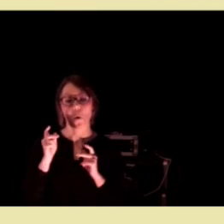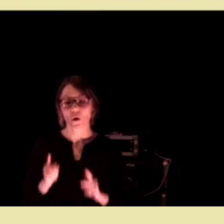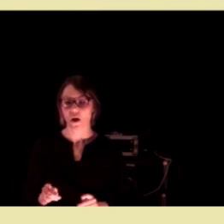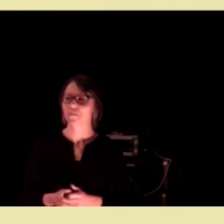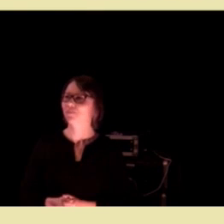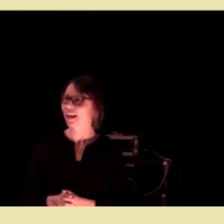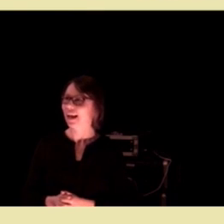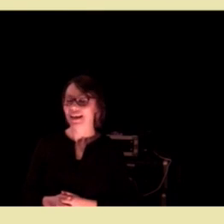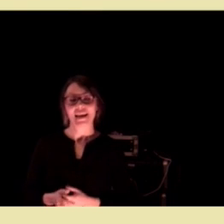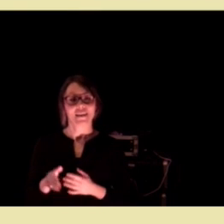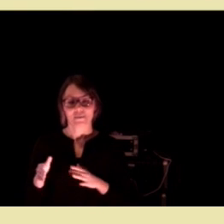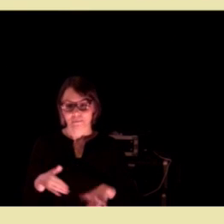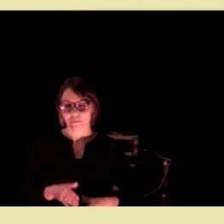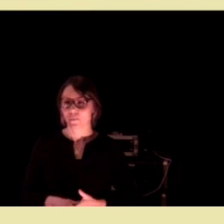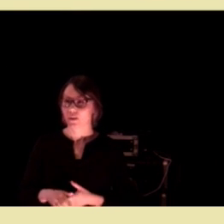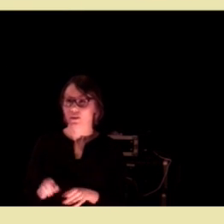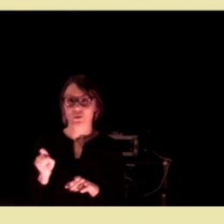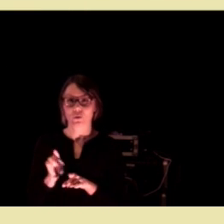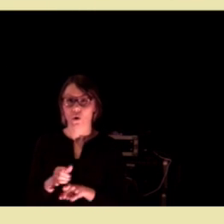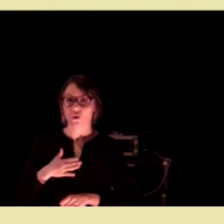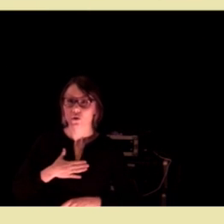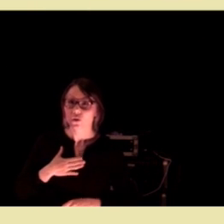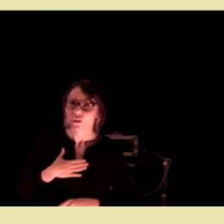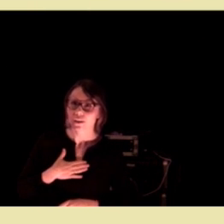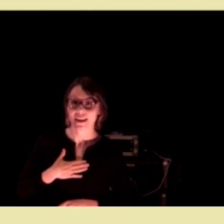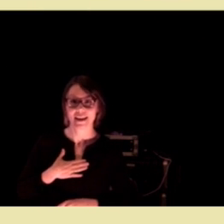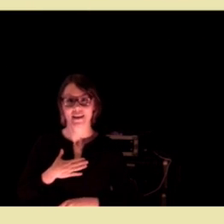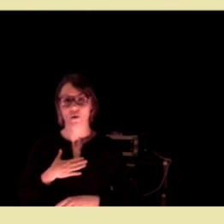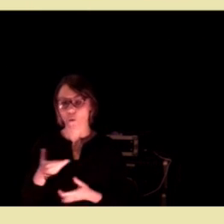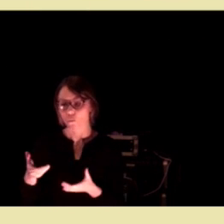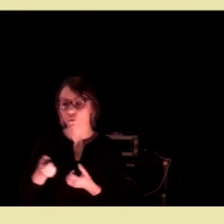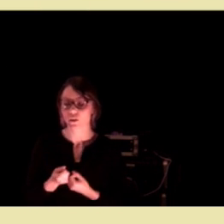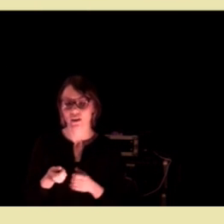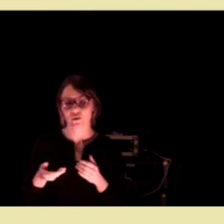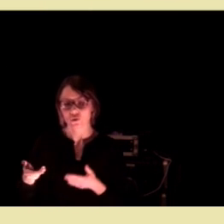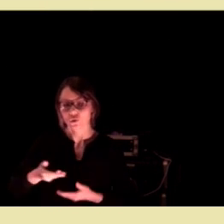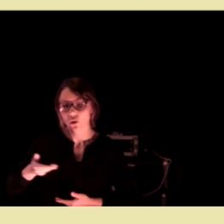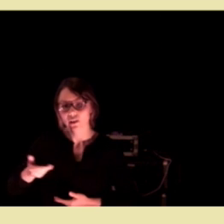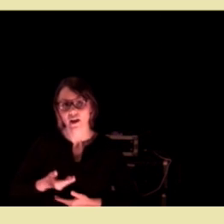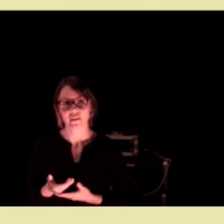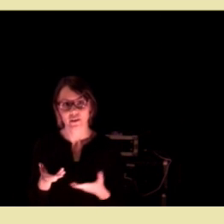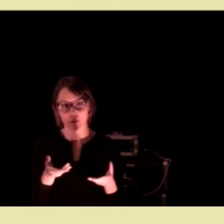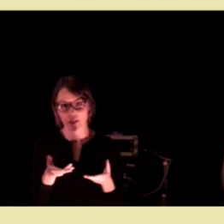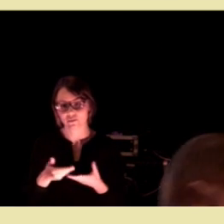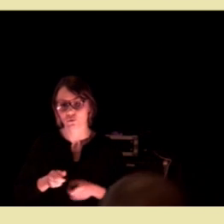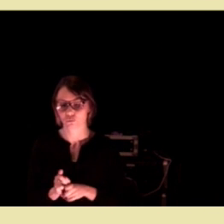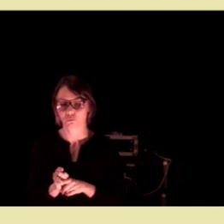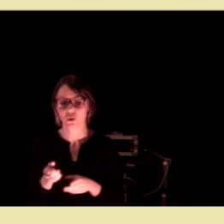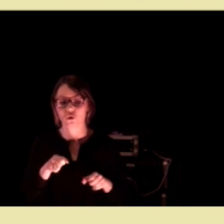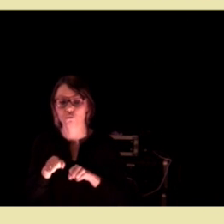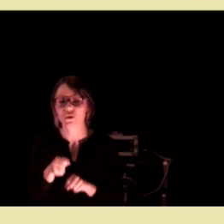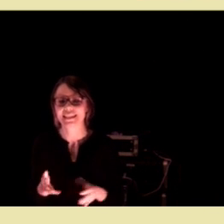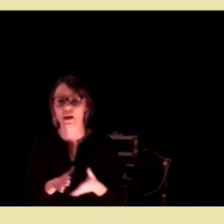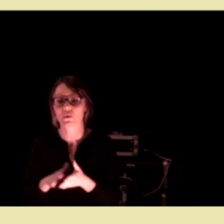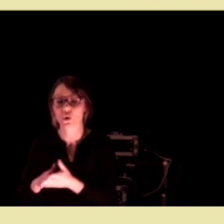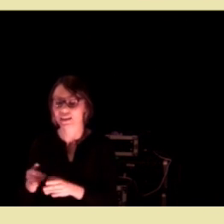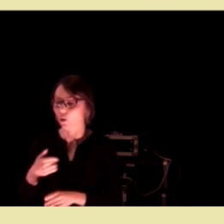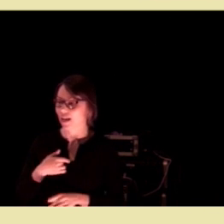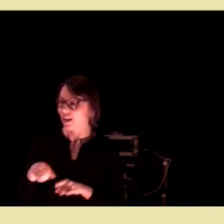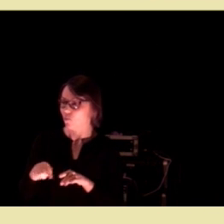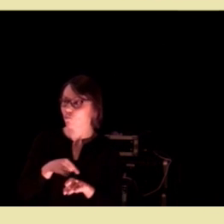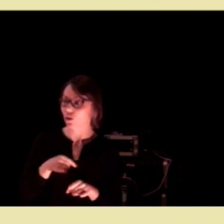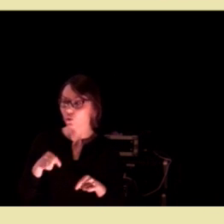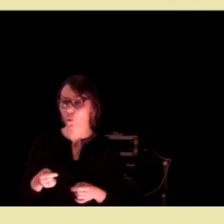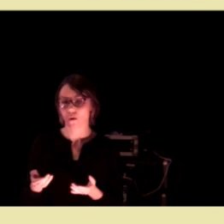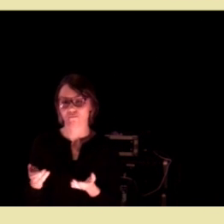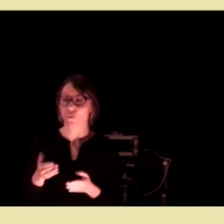Nei, dette var nesten like stort og like hyggelig som å motta invitasjoner og søknader om kommunesammenslåinger. Og jeg begynner for øvrig å